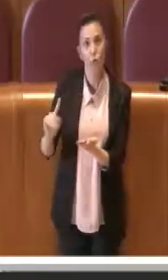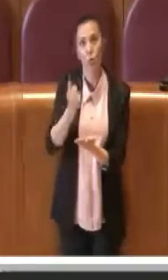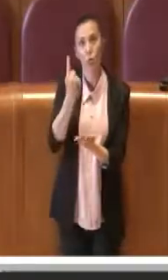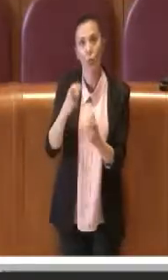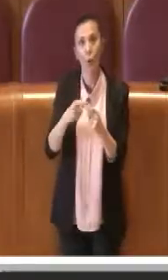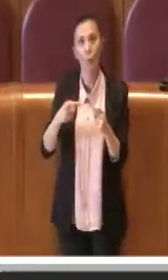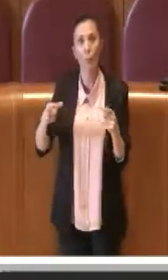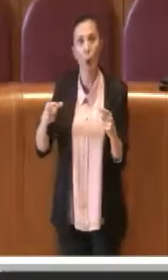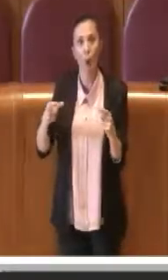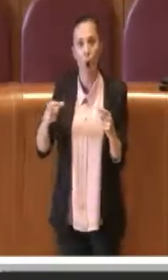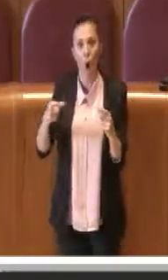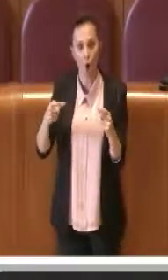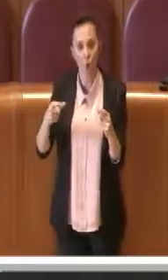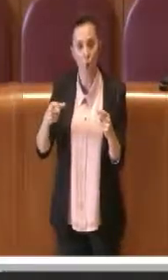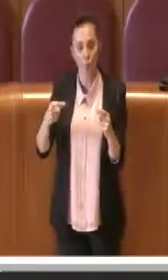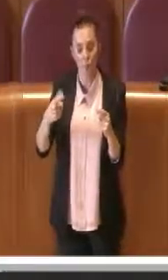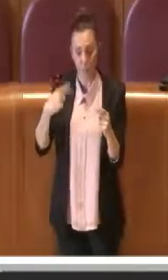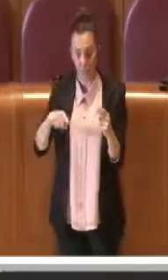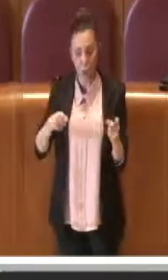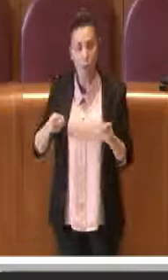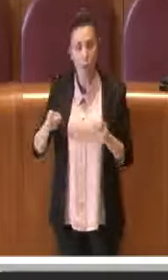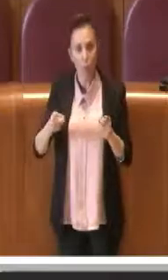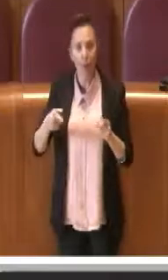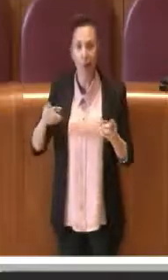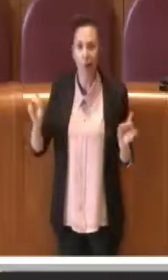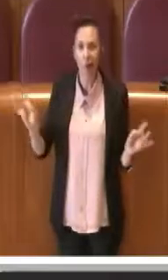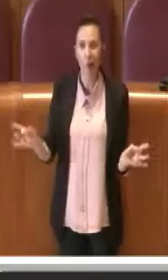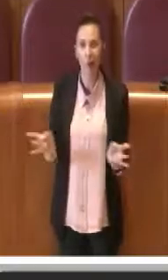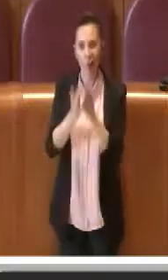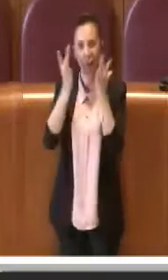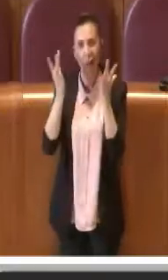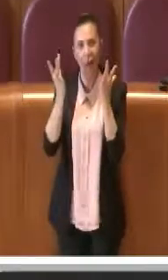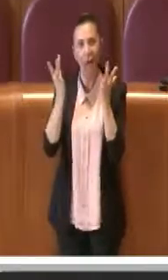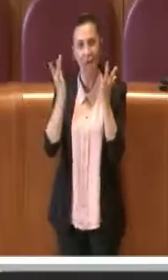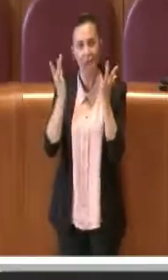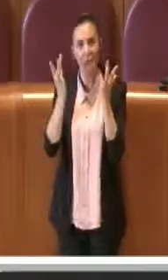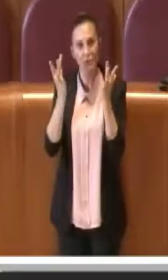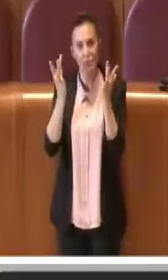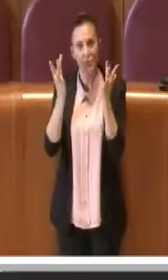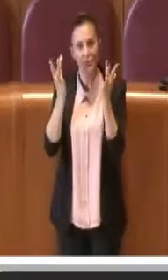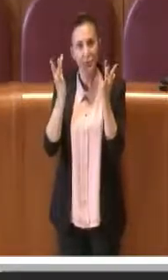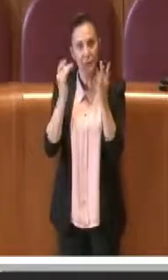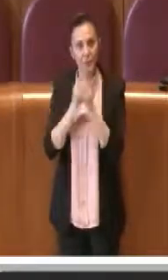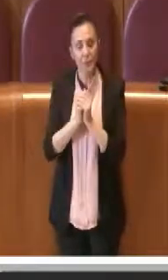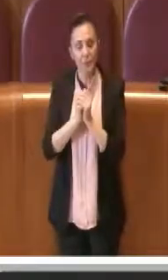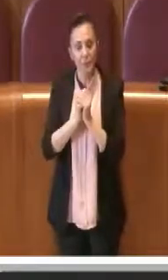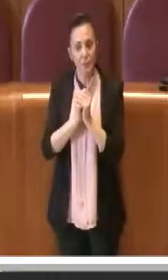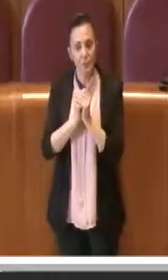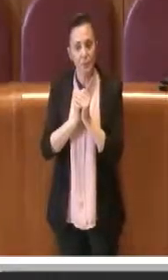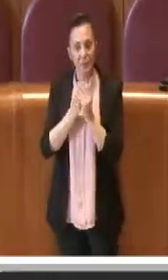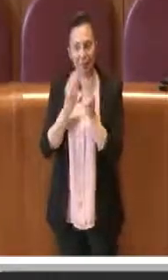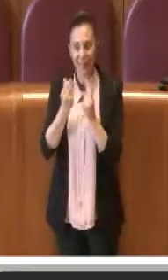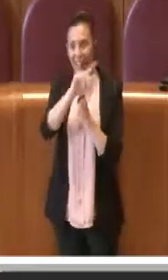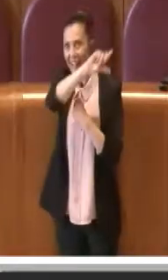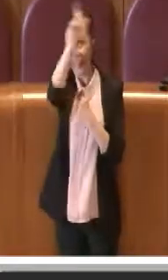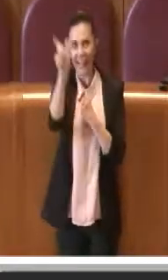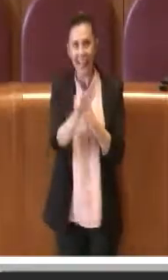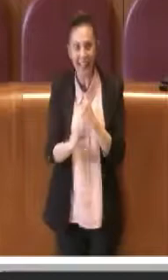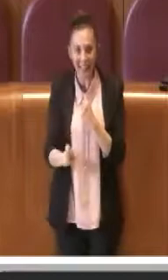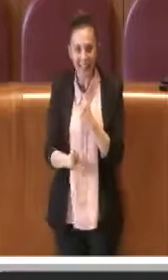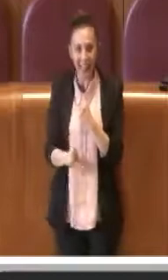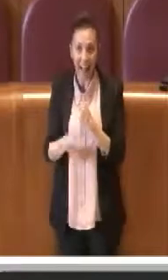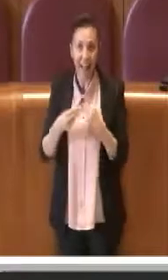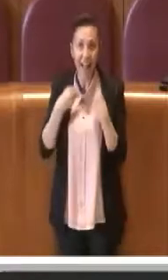il momento insomma è l'opportunità che viene data diciamo un po in tutta italia alla